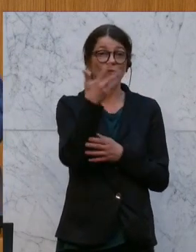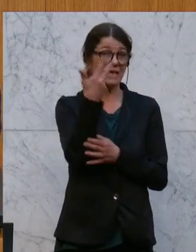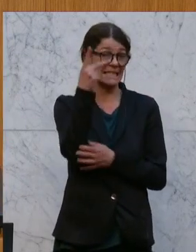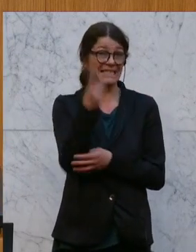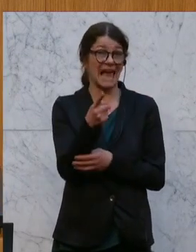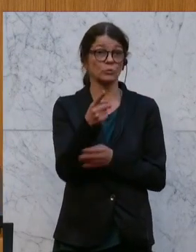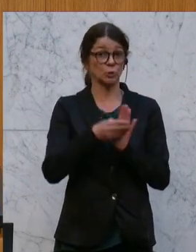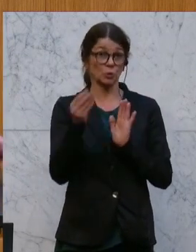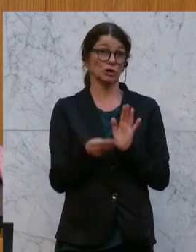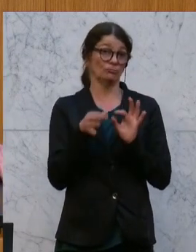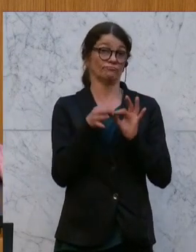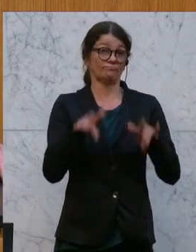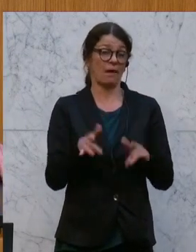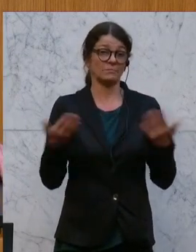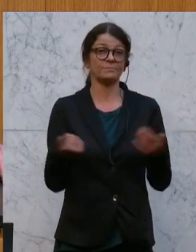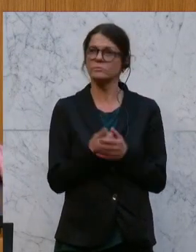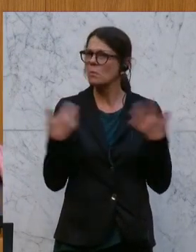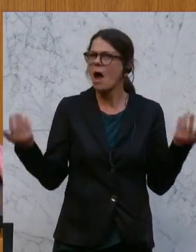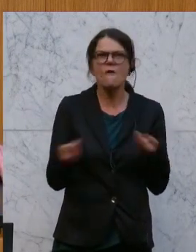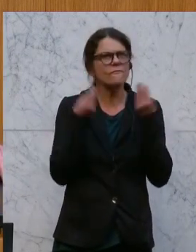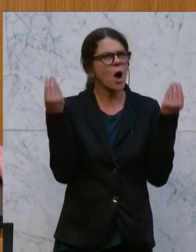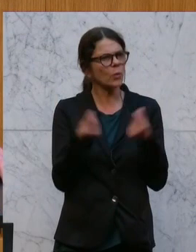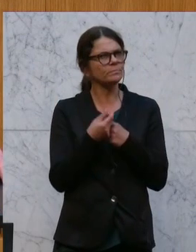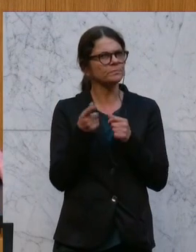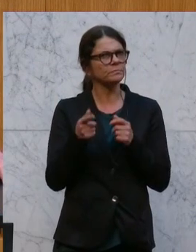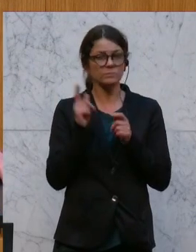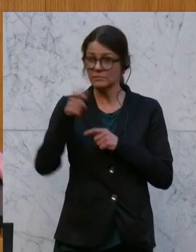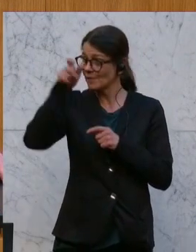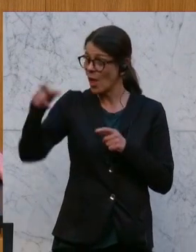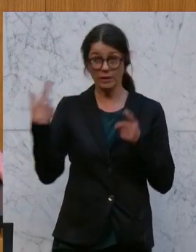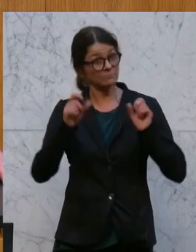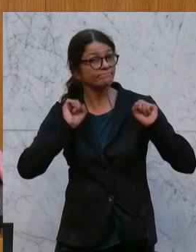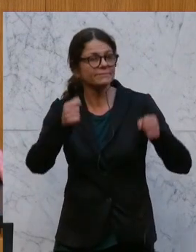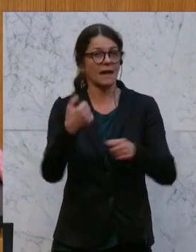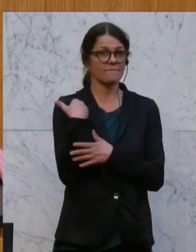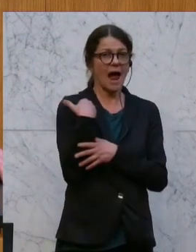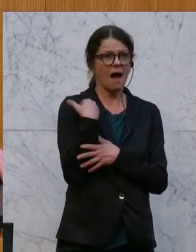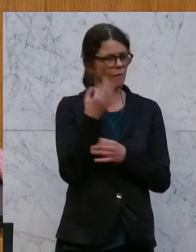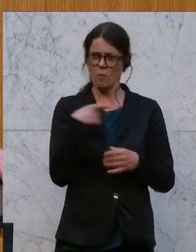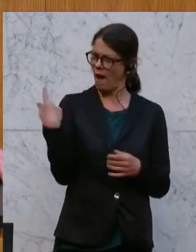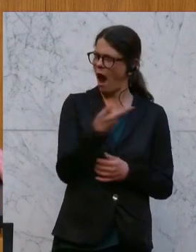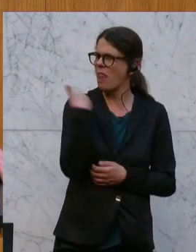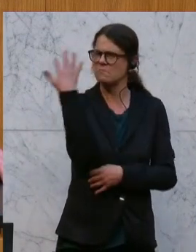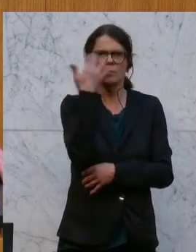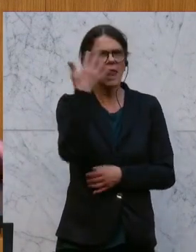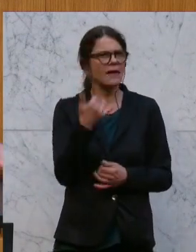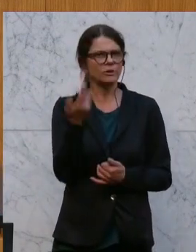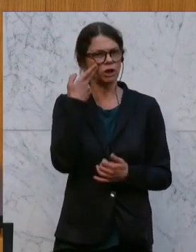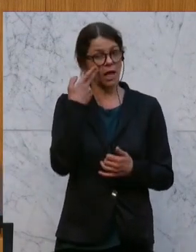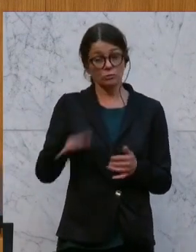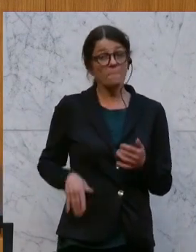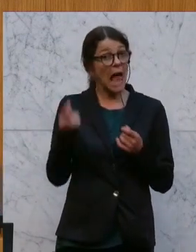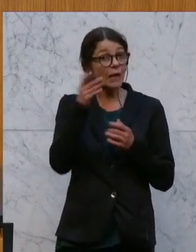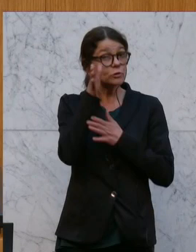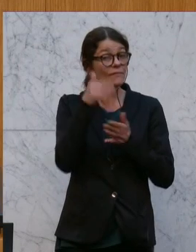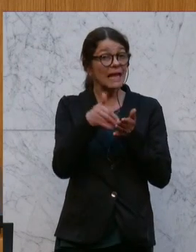Unterschriften. Und warum machen sich die Initiatoren und warum machen uns wir alle Gedanken über die weitere Verwendung von